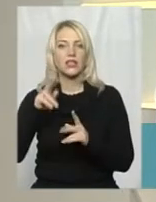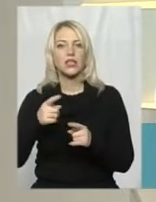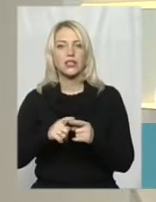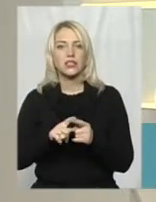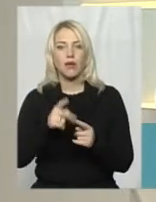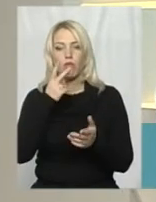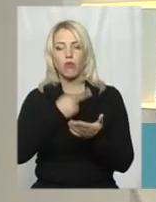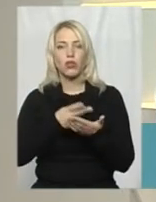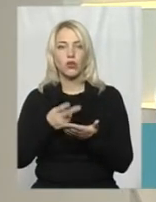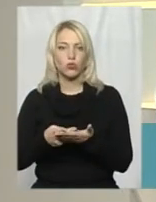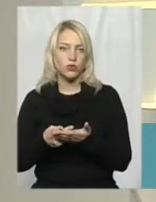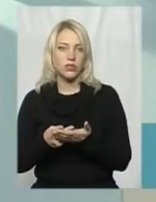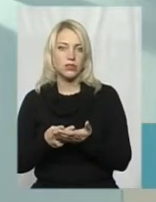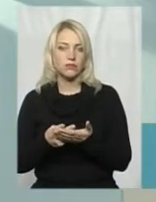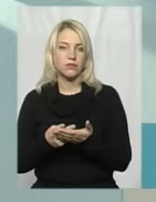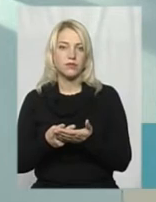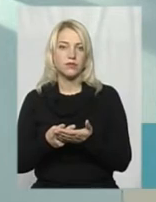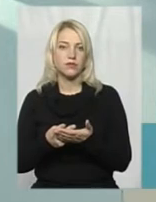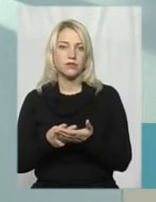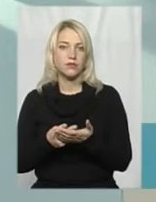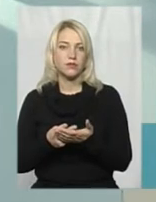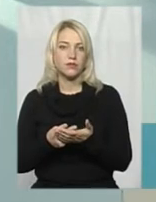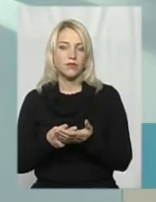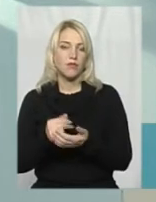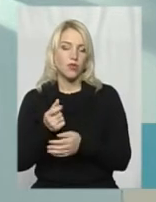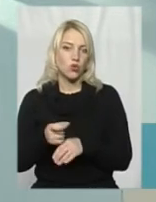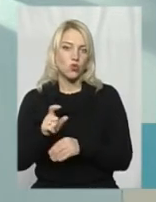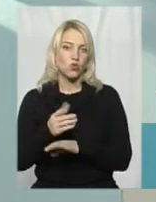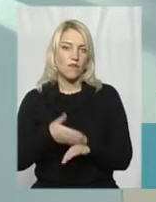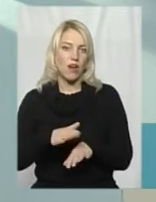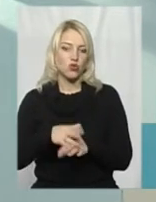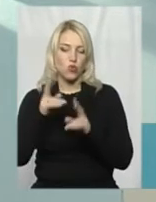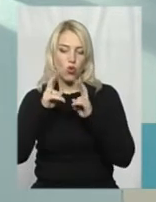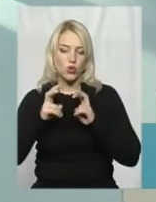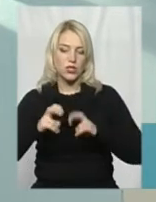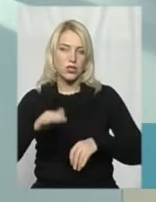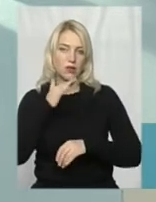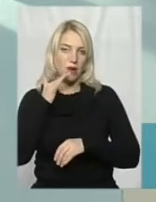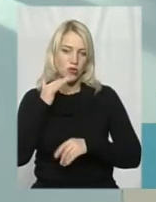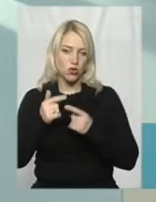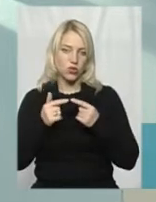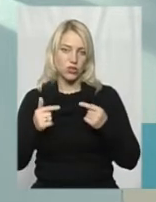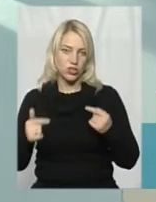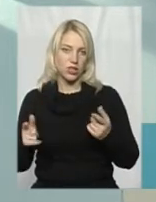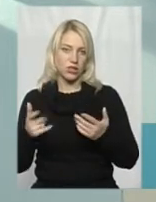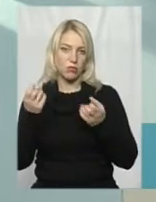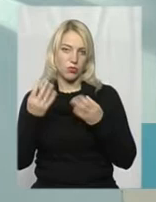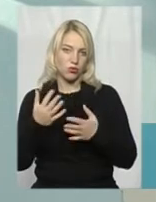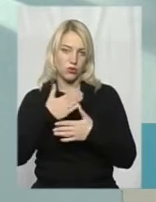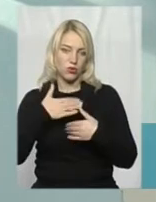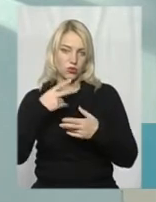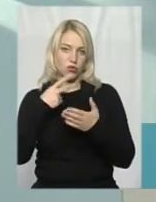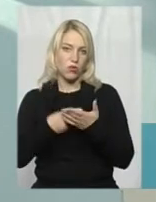подають. І дуже важко дослідити багато речей, які вони просто не хочуть